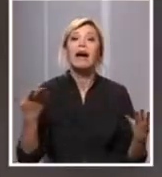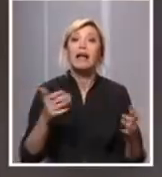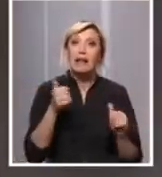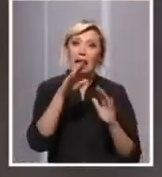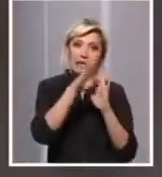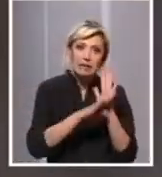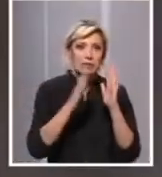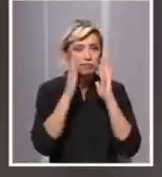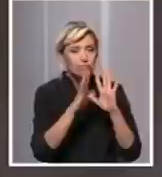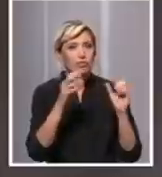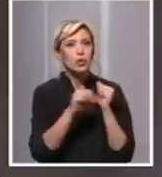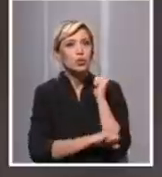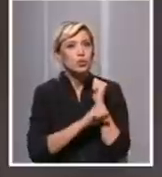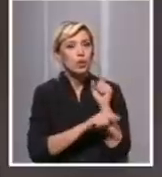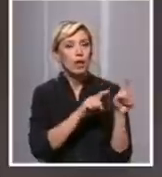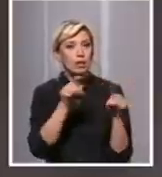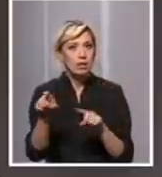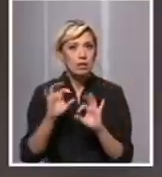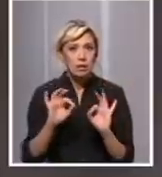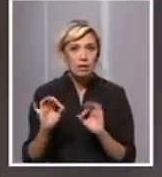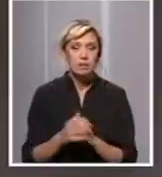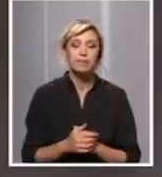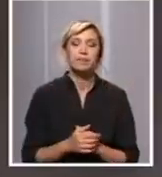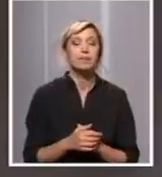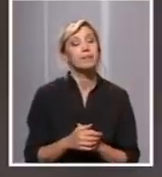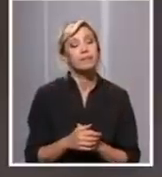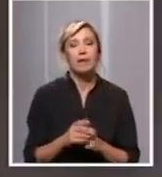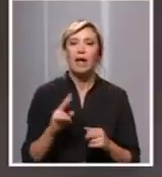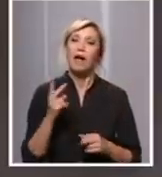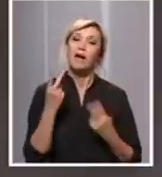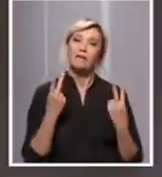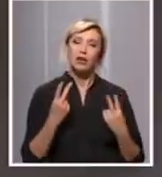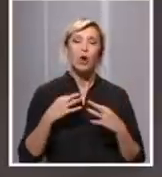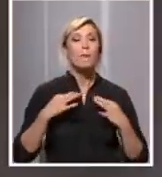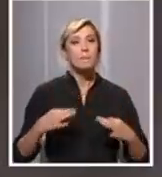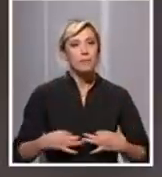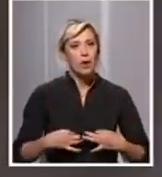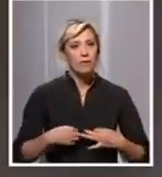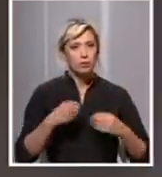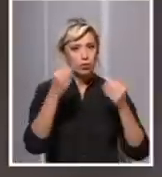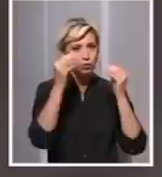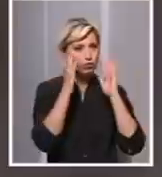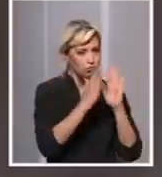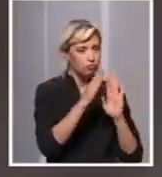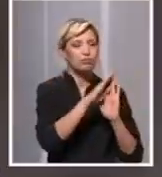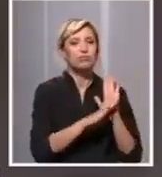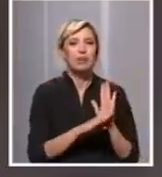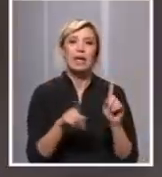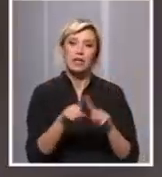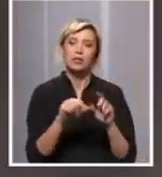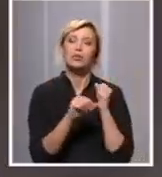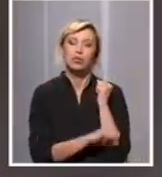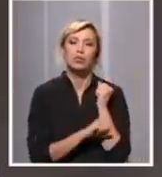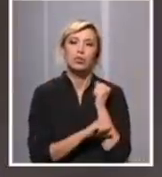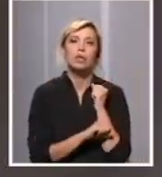bar po ovim snimcima, studenti su isto na ovom nekom pristaju. Važno profesori poštuju mere i studenti, uglavnom imamo informacije da i